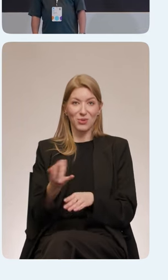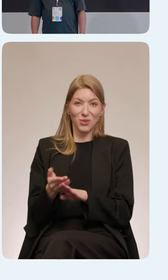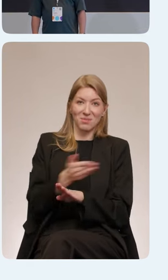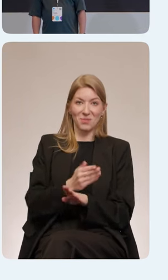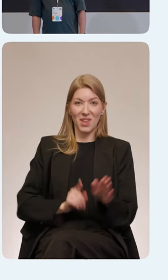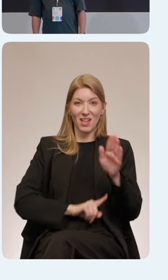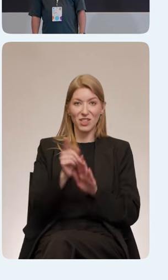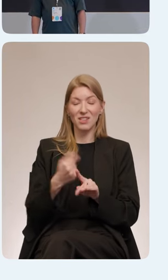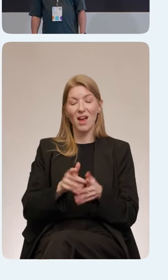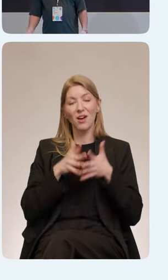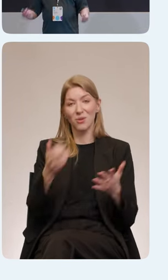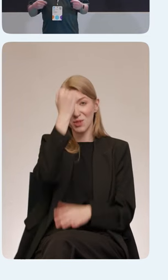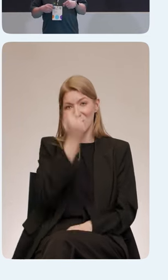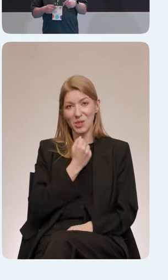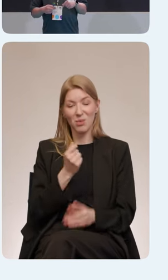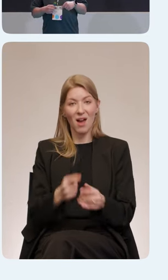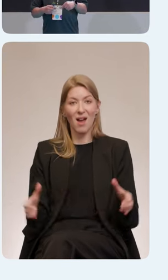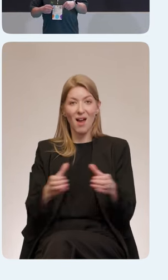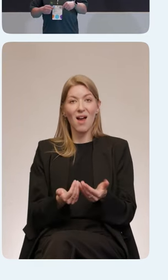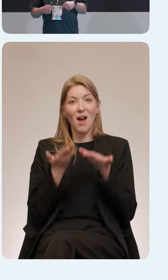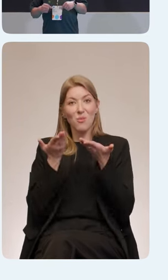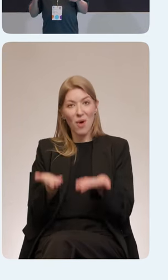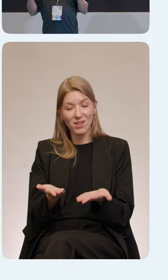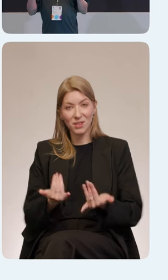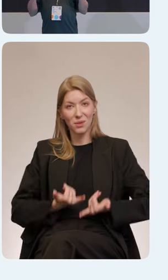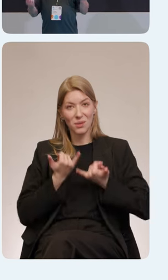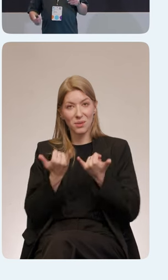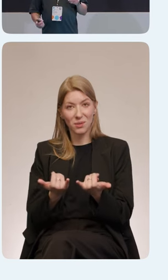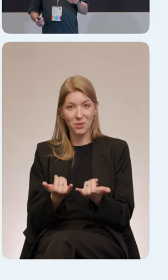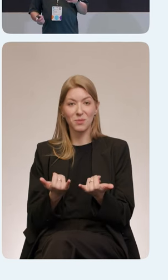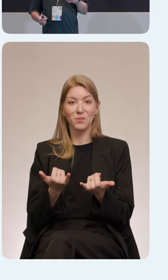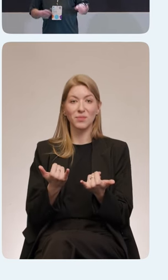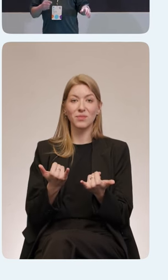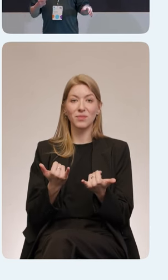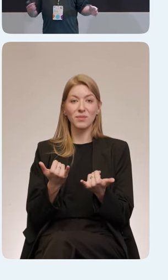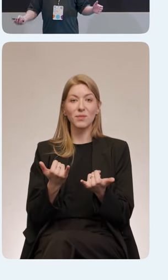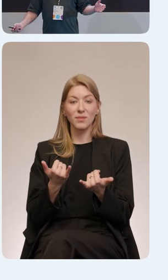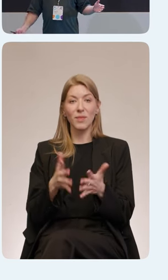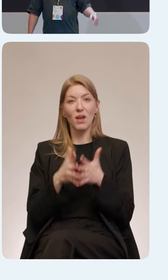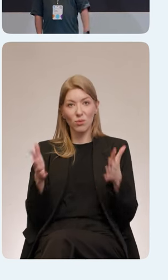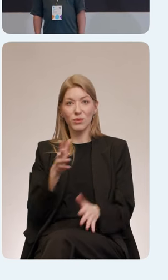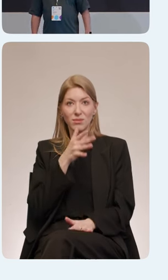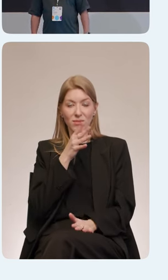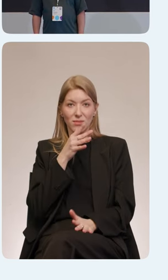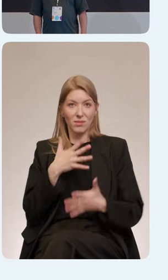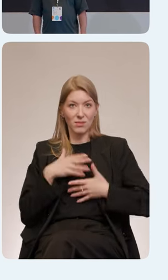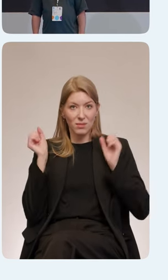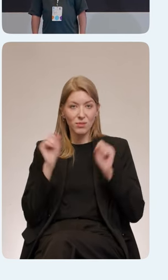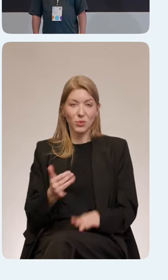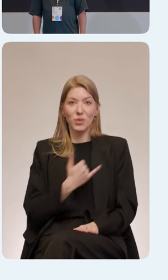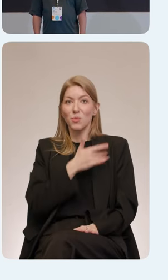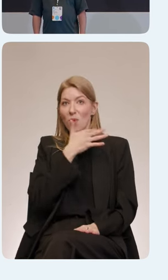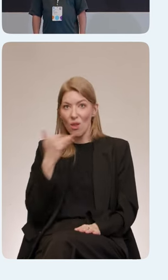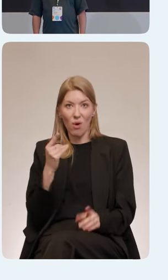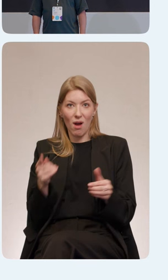это огромное спасибо команде, это не я один такой, сижу и размечаю макеты по вечерам, а нас много, у нас целая команда,